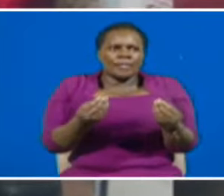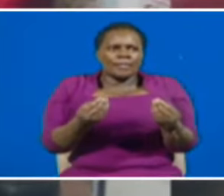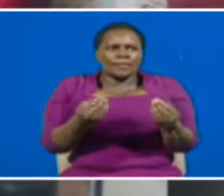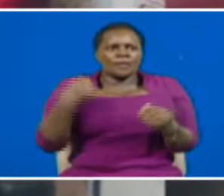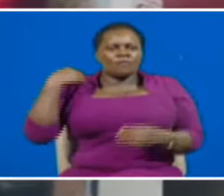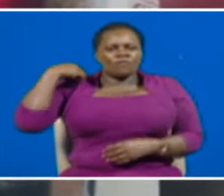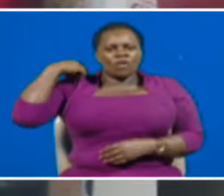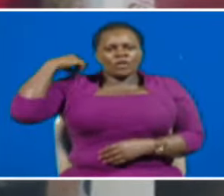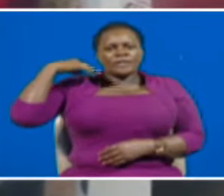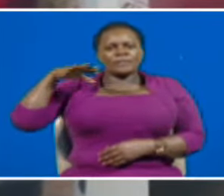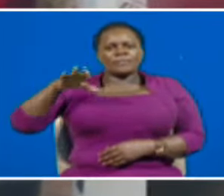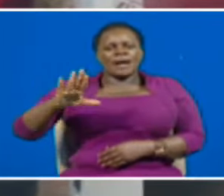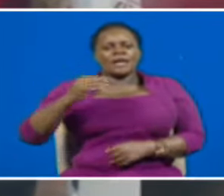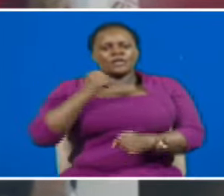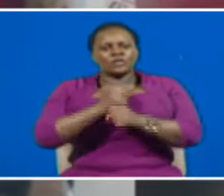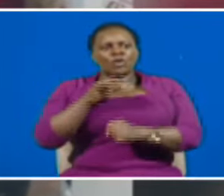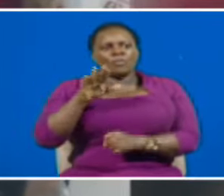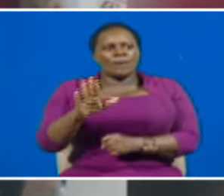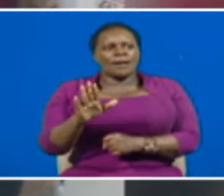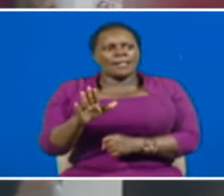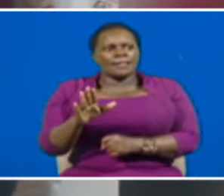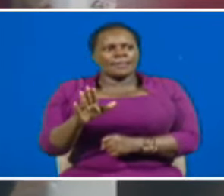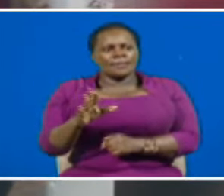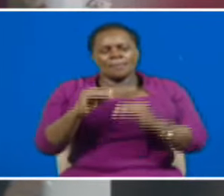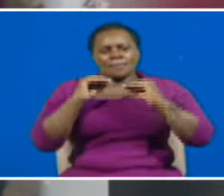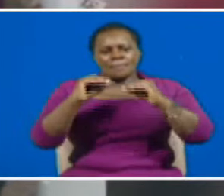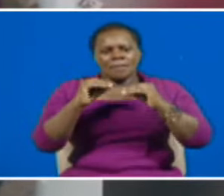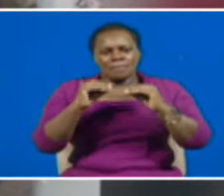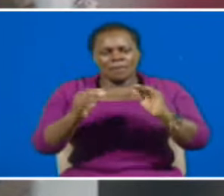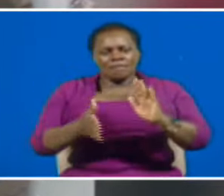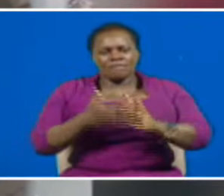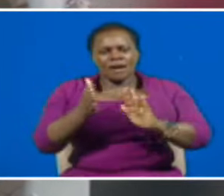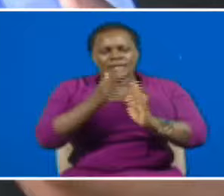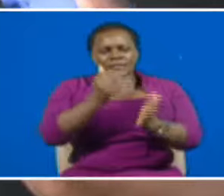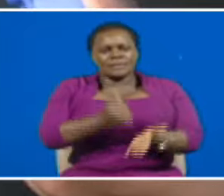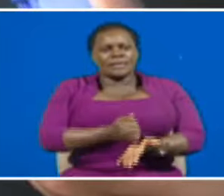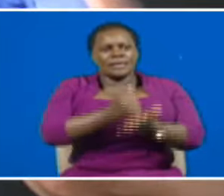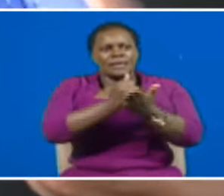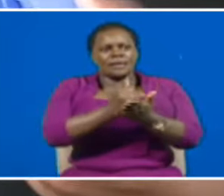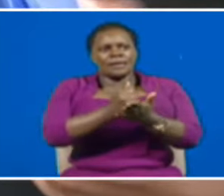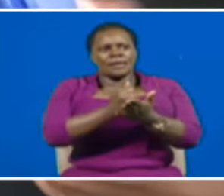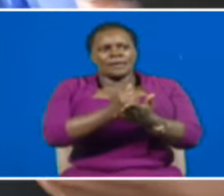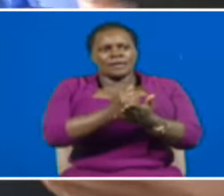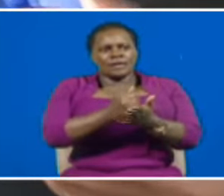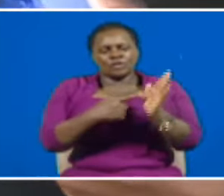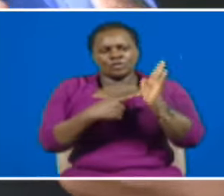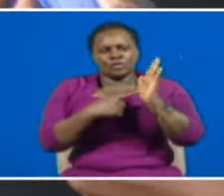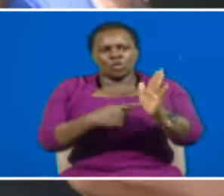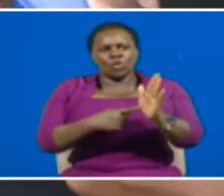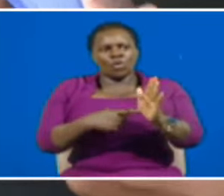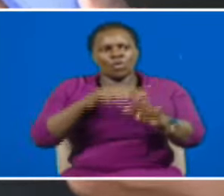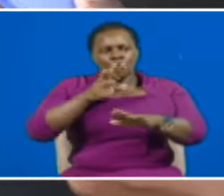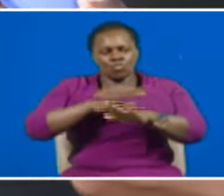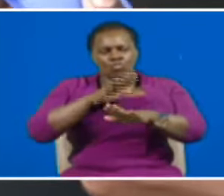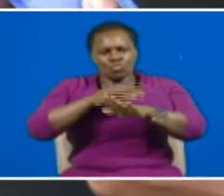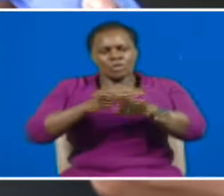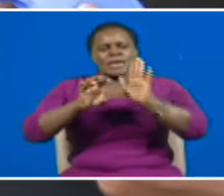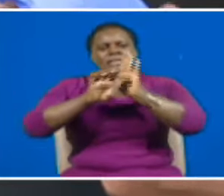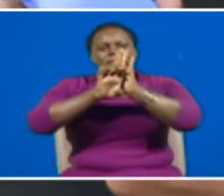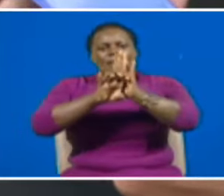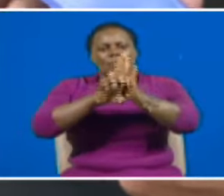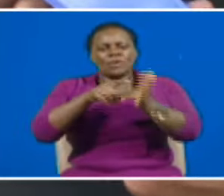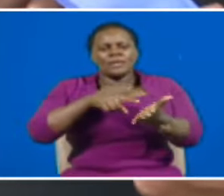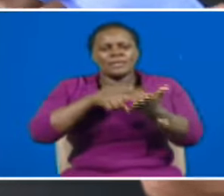kujitolea kwake na jitiada zake za kwenye za ilimu kusu huduma ya kwanza, Peter Kome anonyesha mfano wa kuigua, na